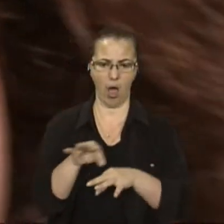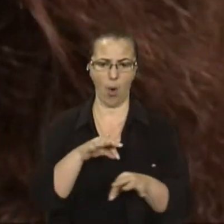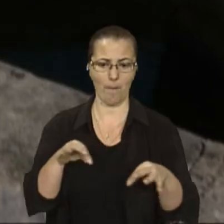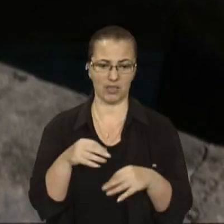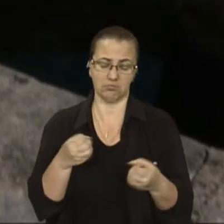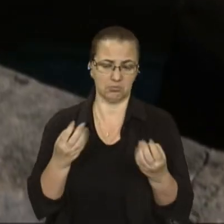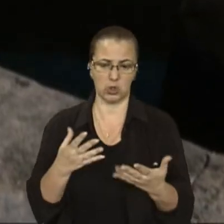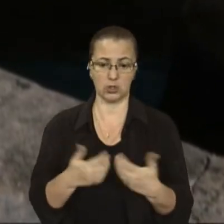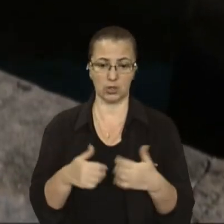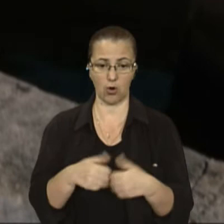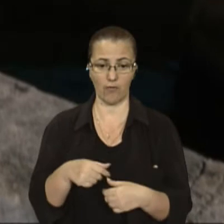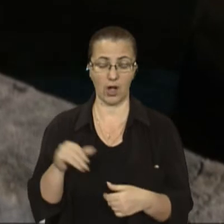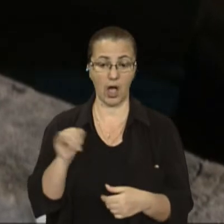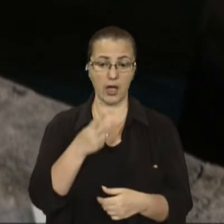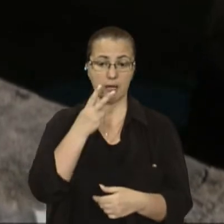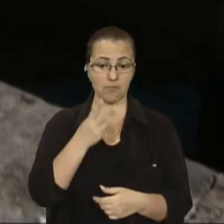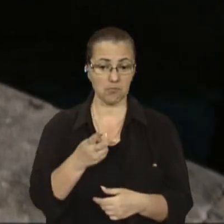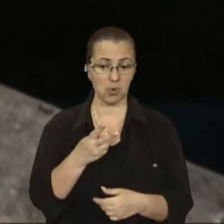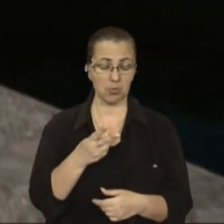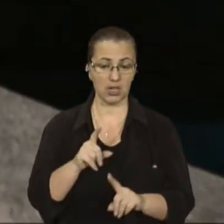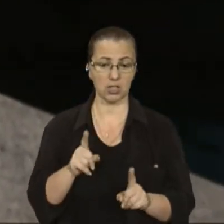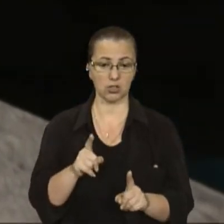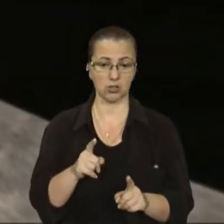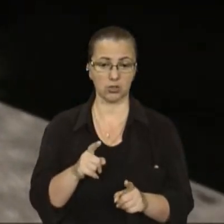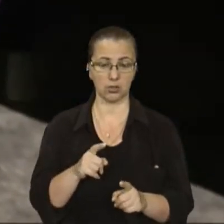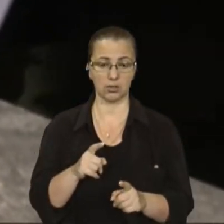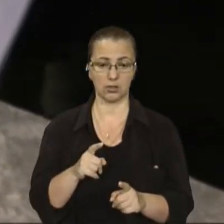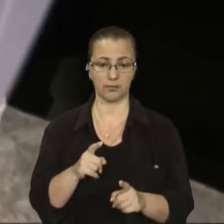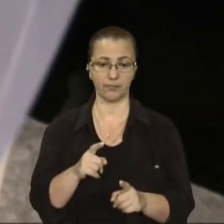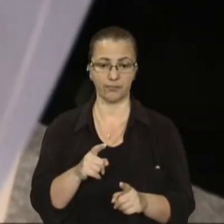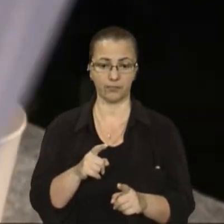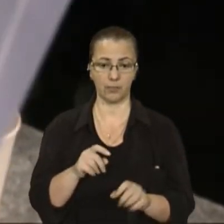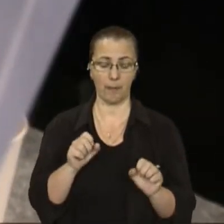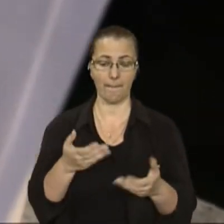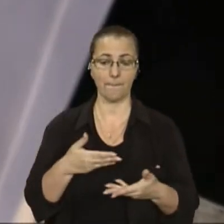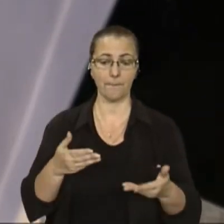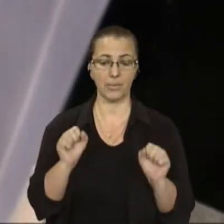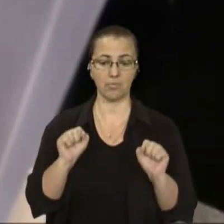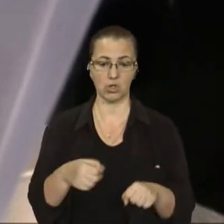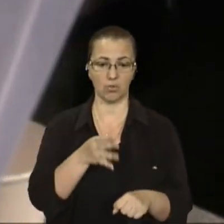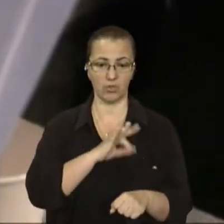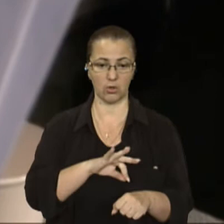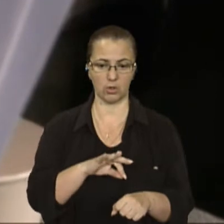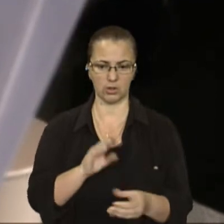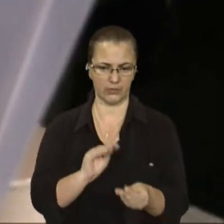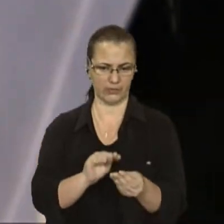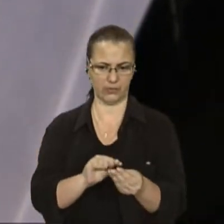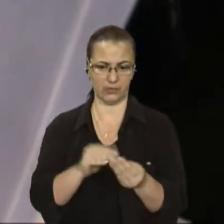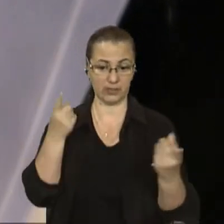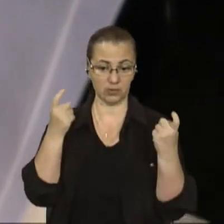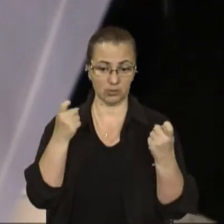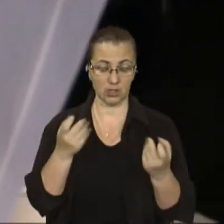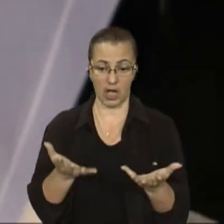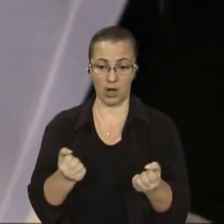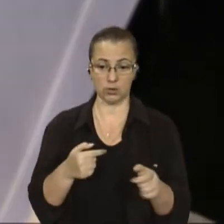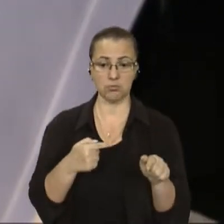рахували і побачили, що ми можемо використовувати ті самі дані, але отримувати